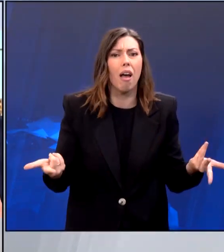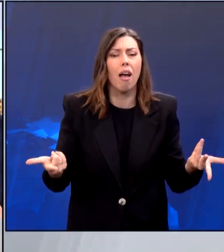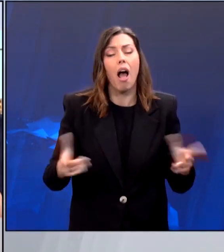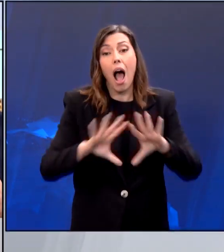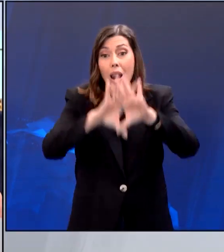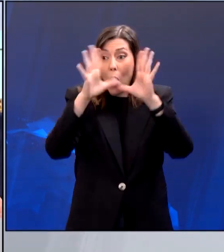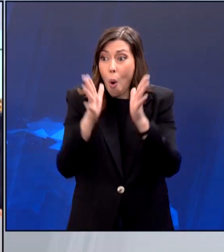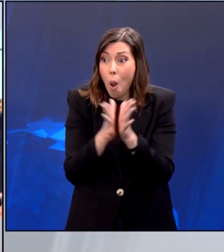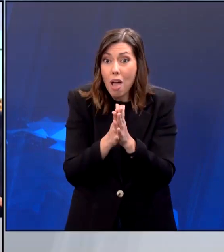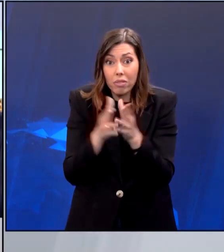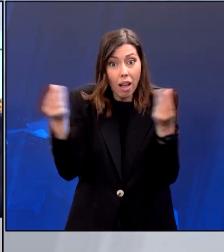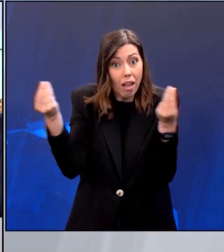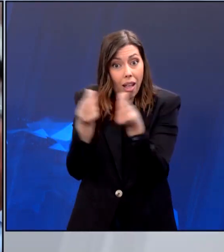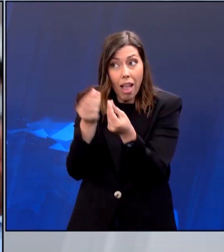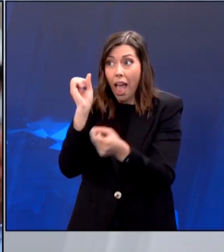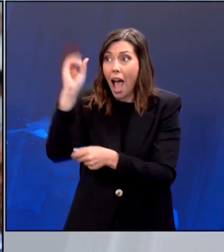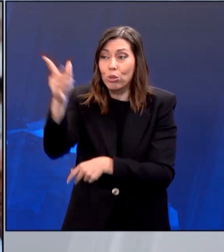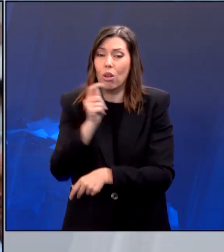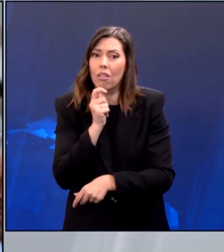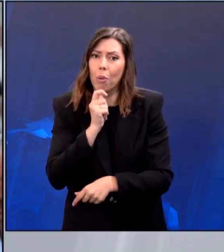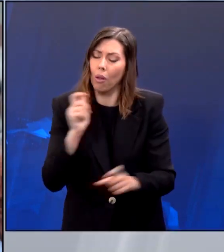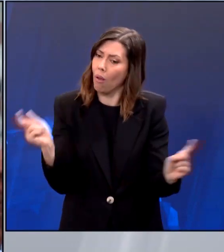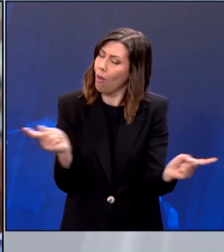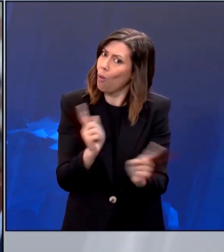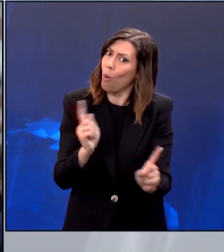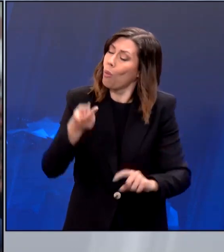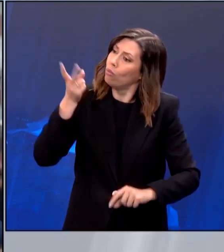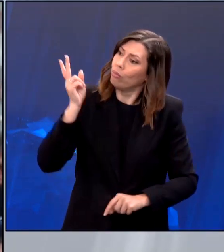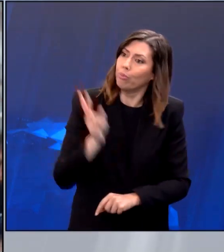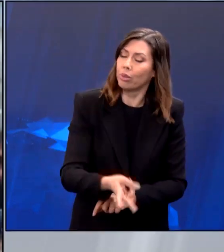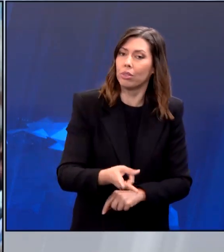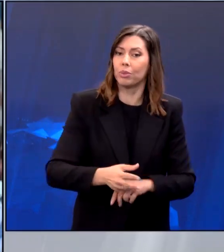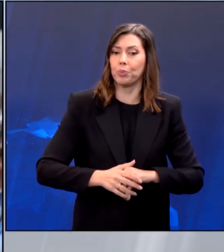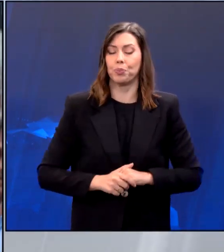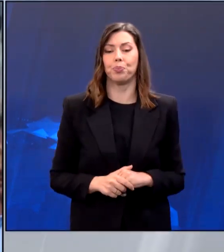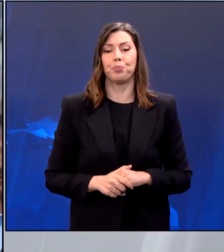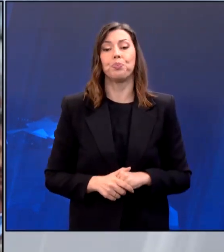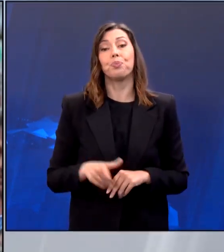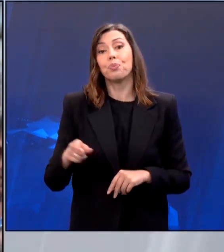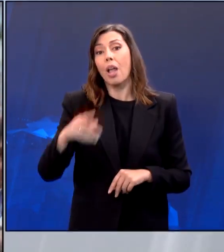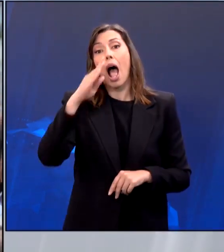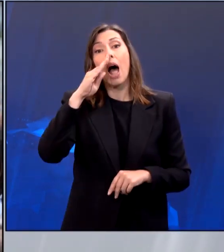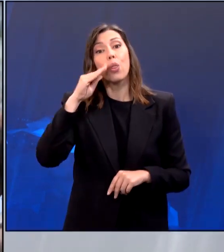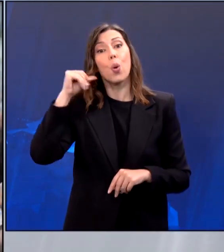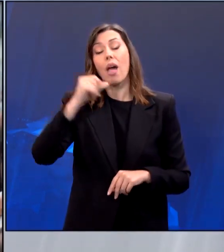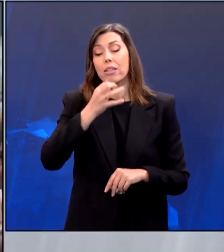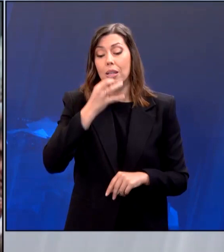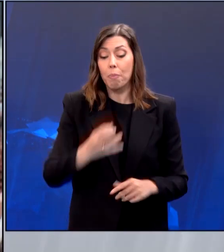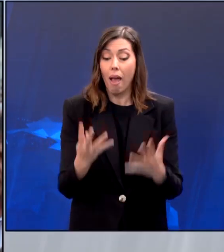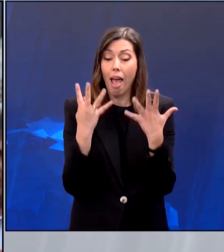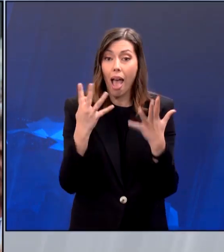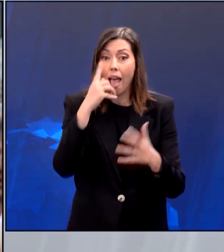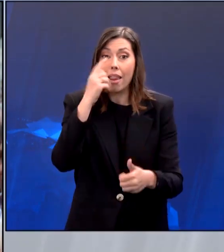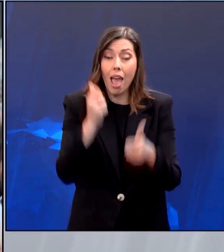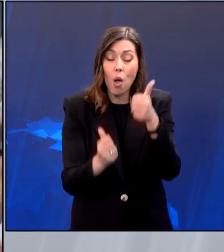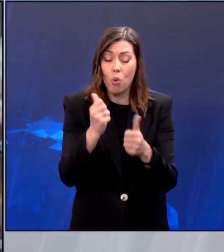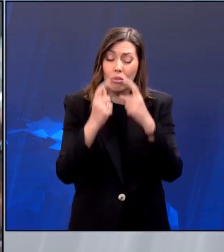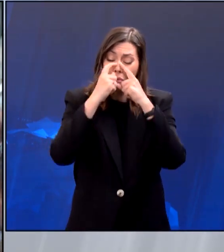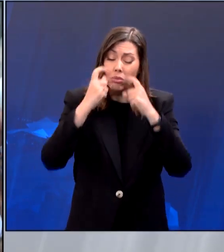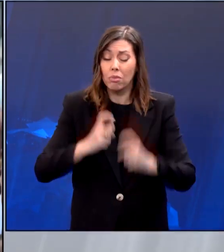σε επίπεδο εξωτερικής πολιτικής είναι επικίνδυνο. Ο Νίκος Ανδρουλάκης από τη Λιβαβιά ζήτησε στις 9 Ιουνίου ο λαός να στείλει καθαρή απάντηση στην αλαζονία του